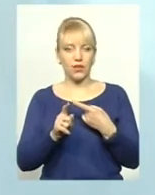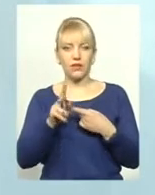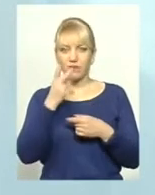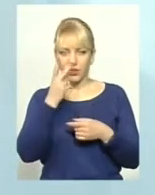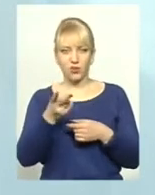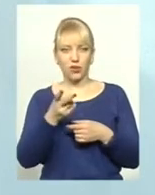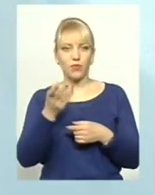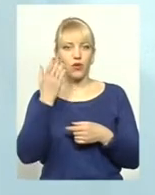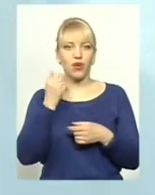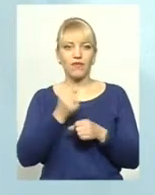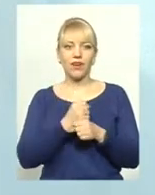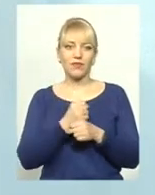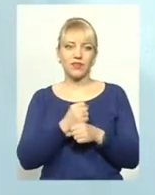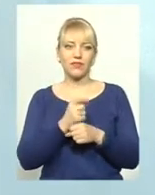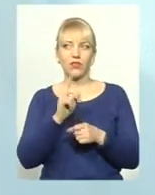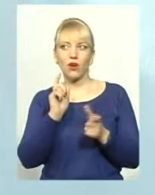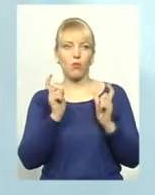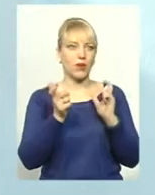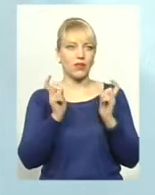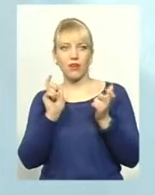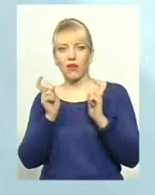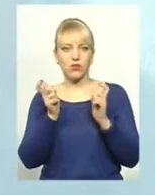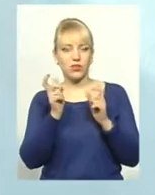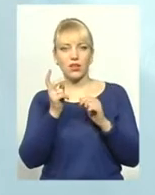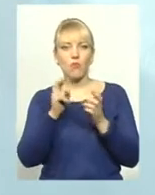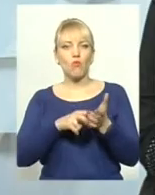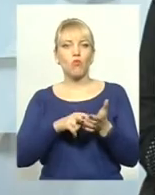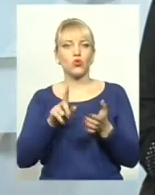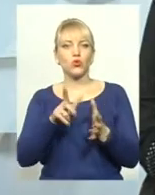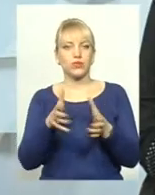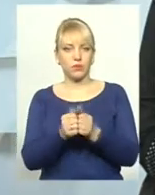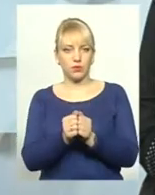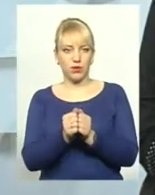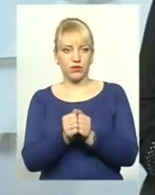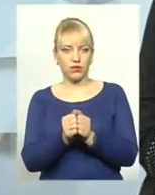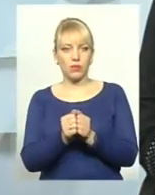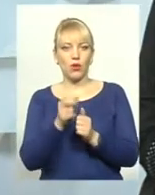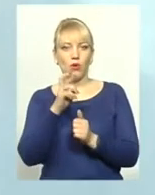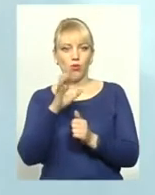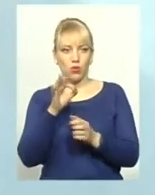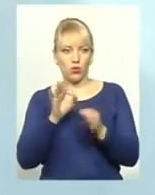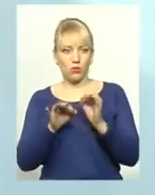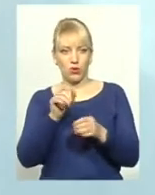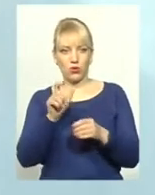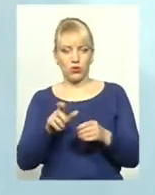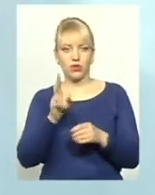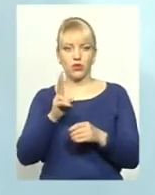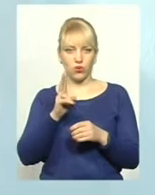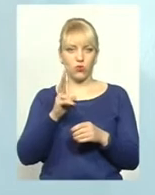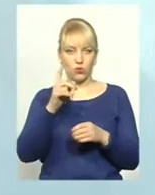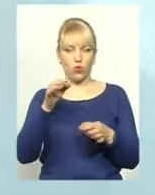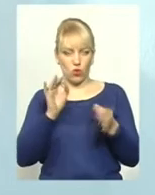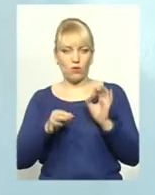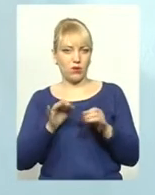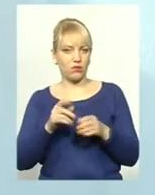Коли вони заходять в аптеку, вони обертаються, вони бояться, їх побачать. Взагалі вони бояться, тому що нормальний чоловік, який, в принципі, адекватний, він не буде